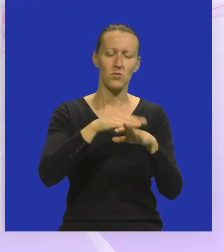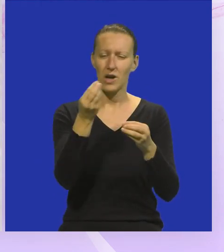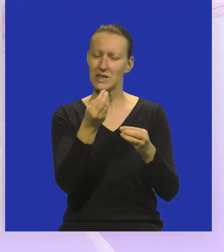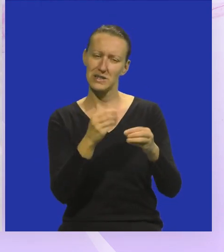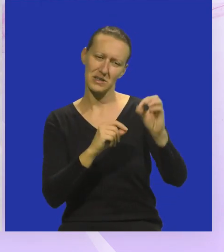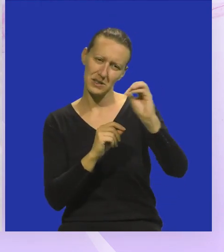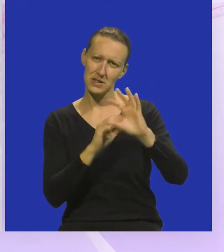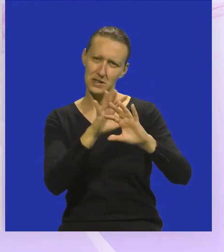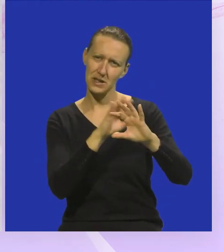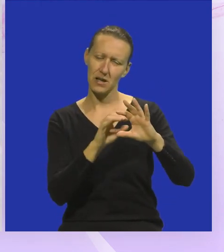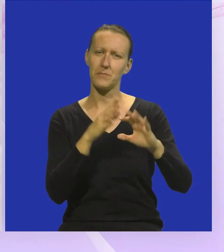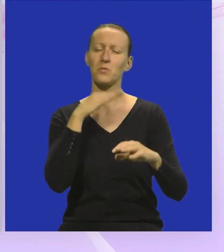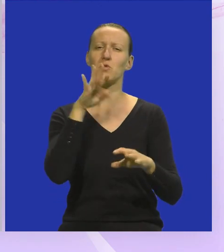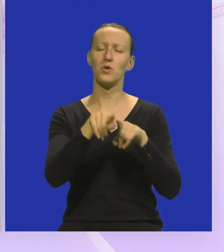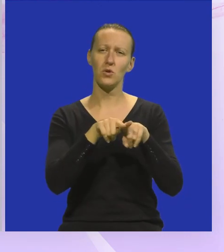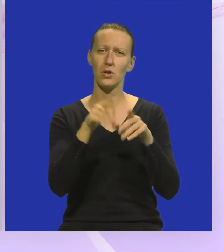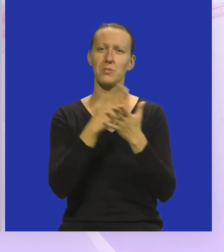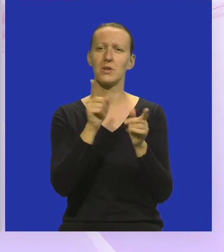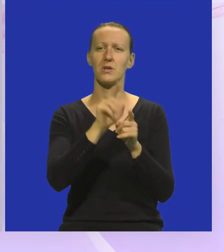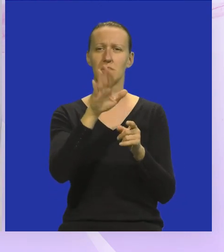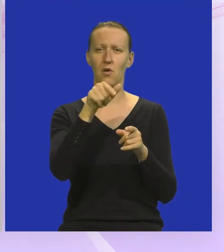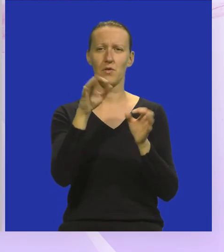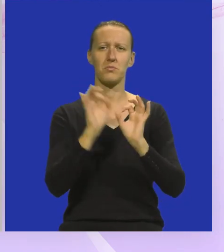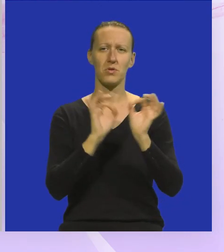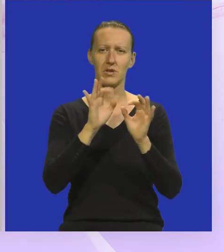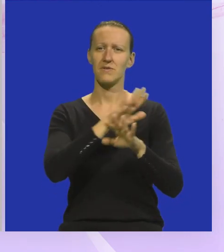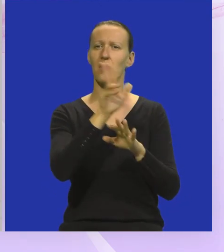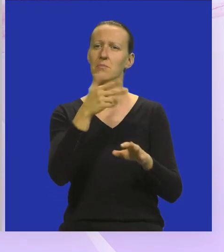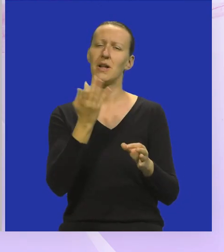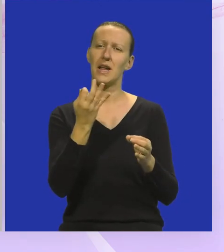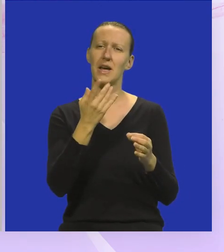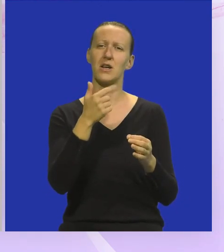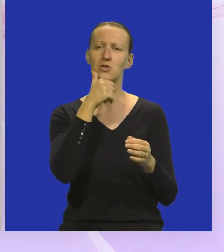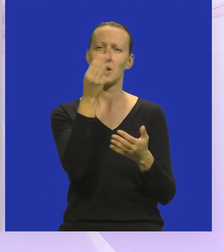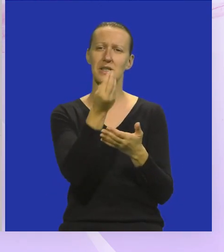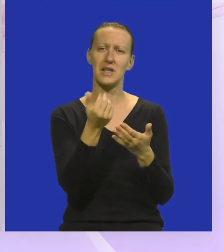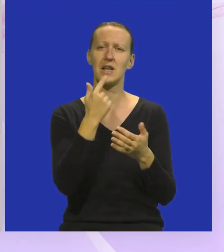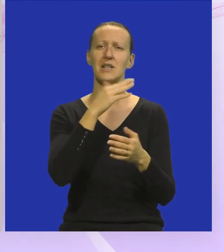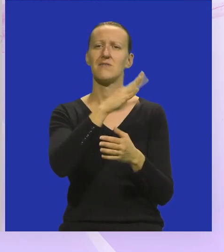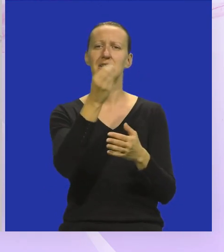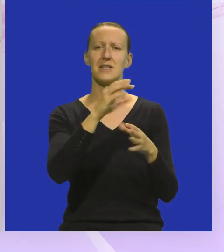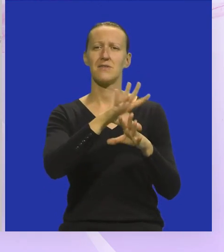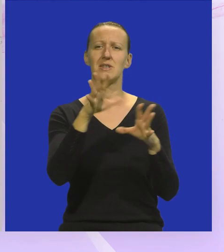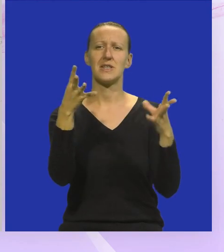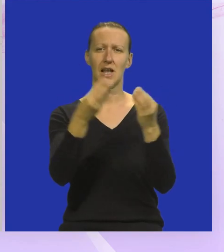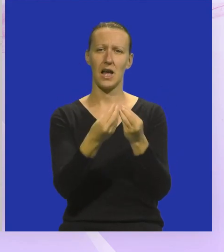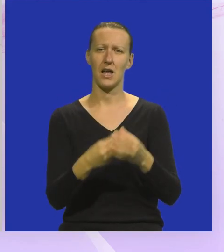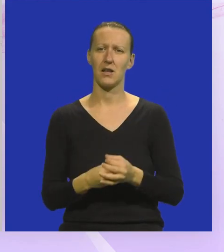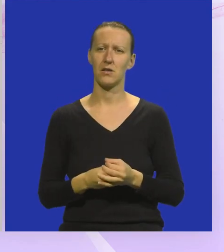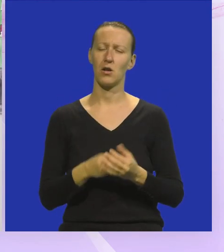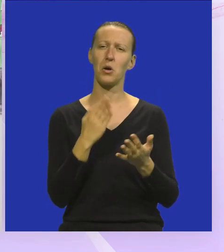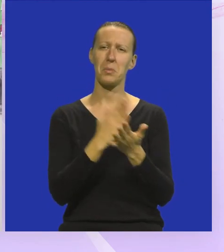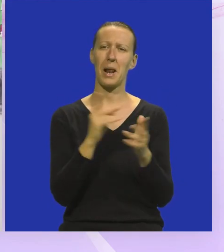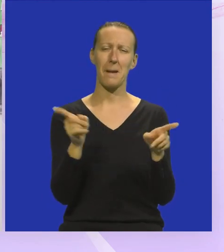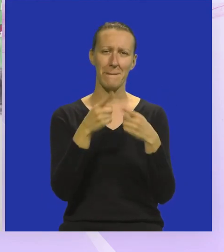i to volim. Puno tvojih kolega je bilo isto tako u ovom projektu i svako je imao neko određeno što crtati ili ste crtali svi kolektivno? Pa